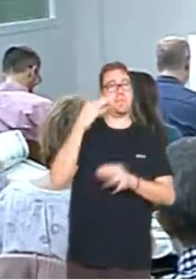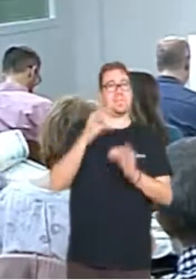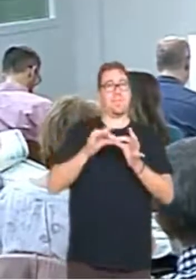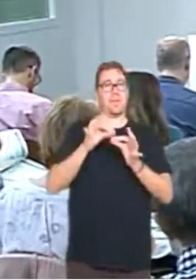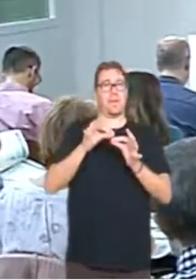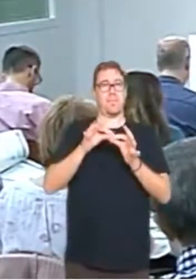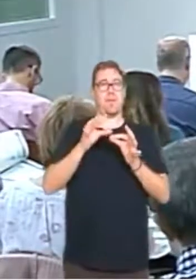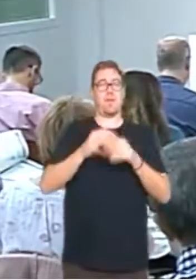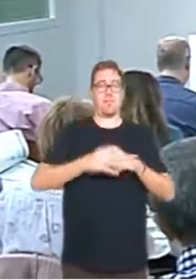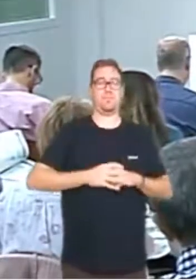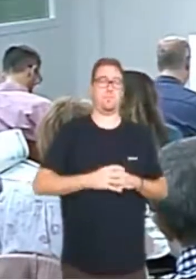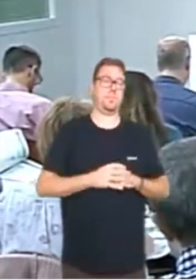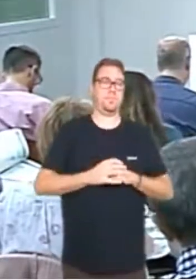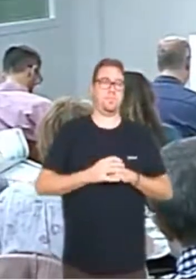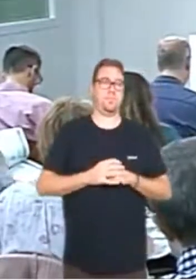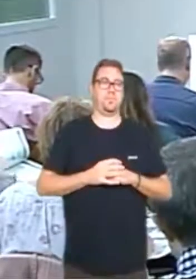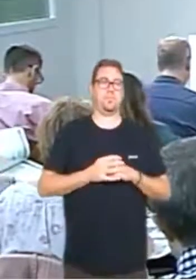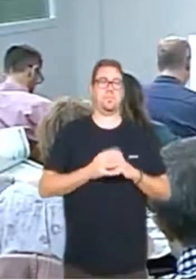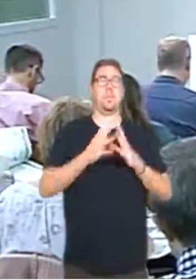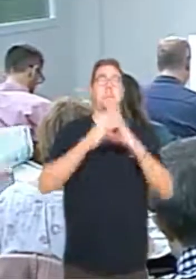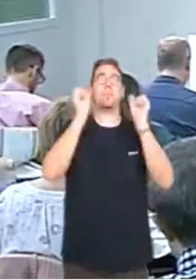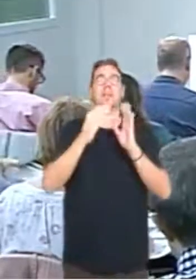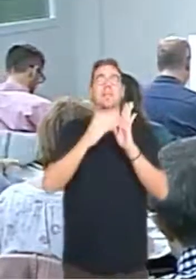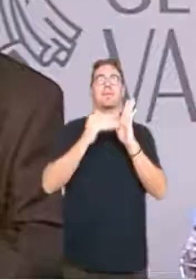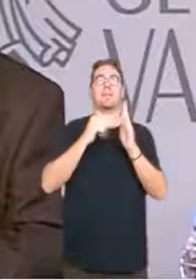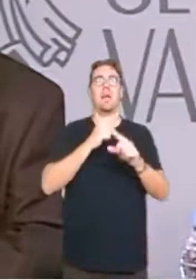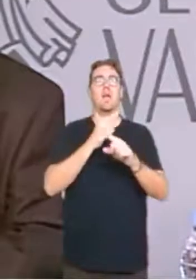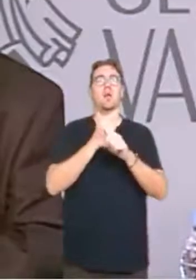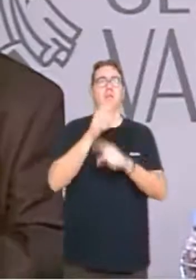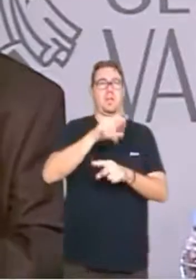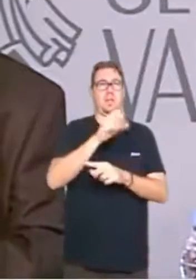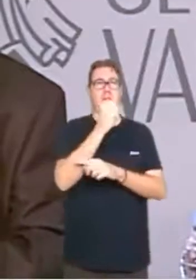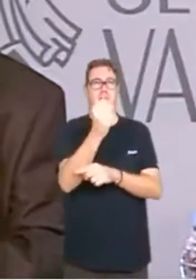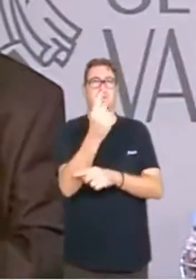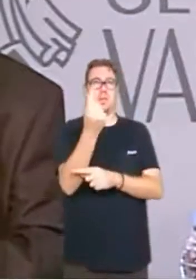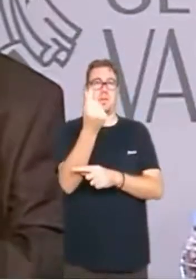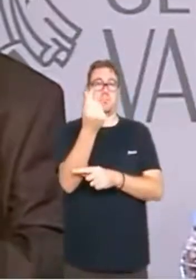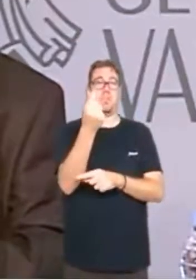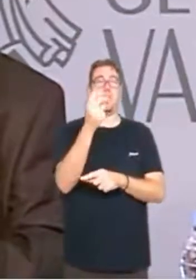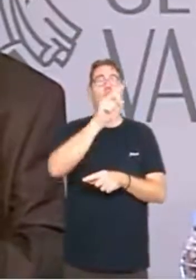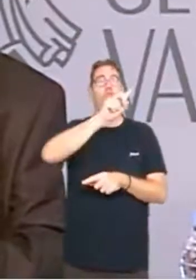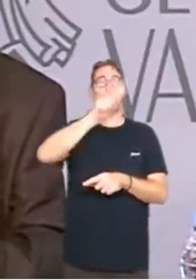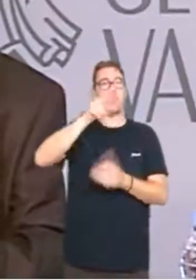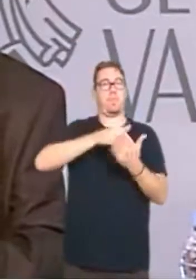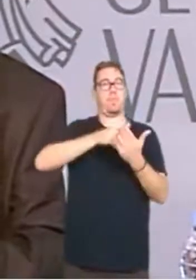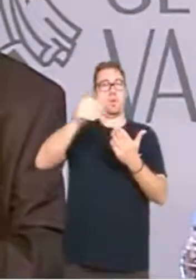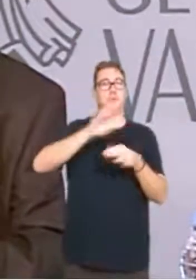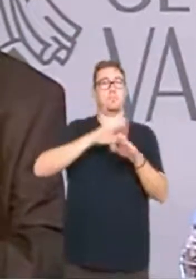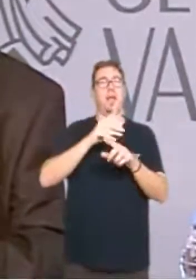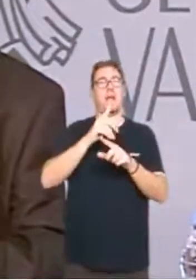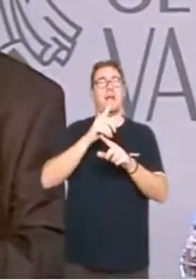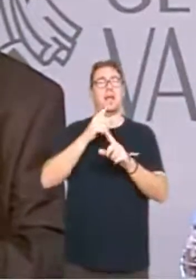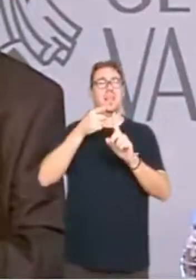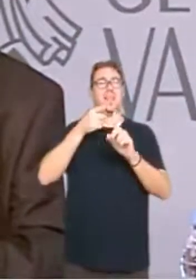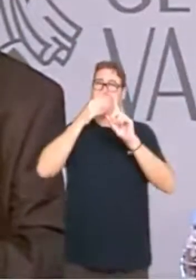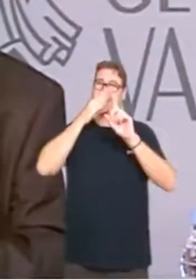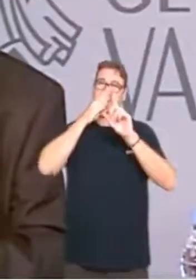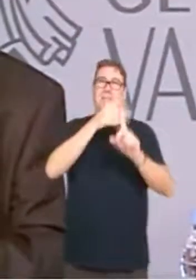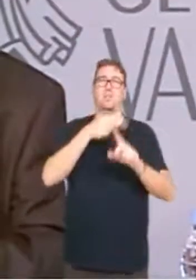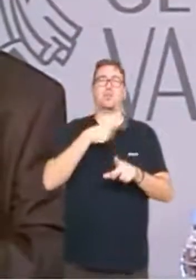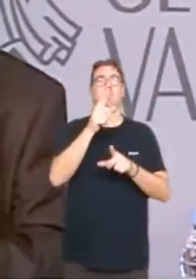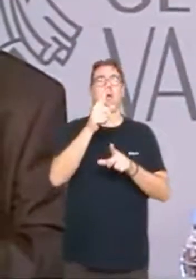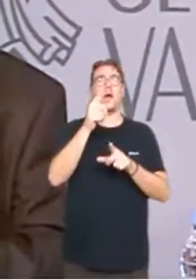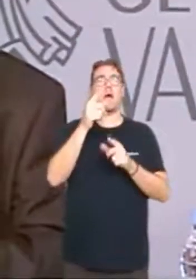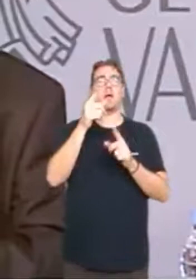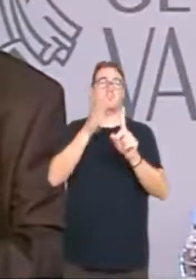setembre, el pacte valencià comptarà un recolzament pressupostari de 12 milions per a lluita directa contra la violència